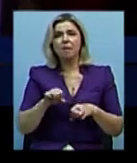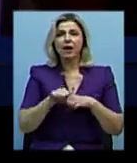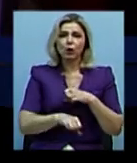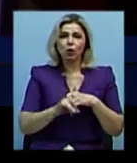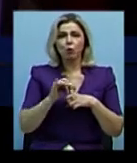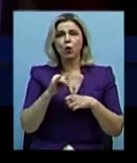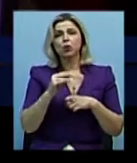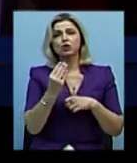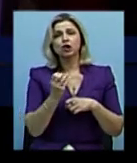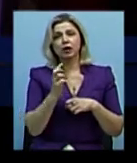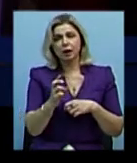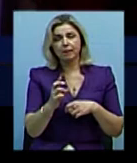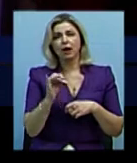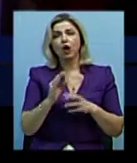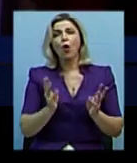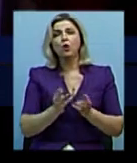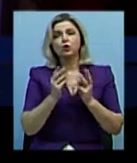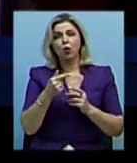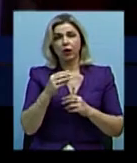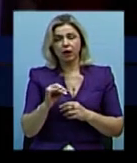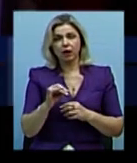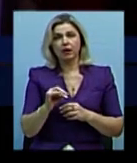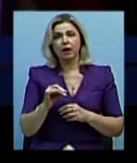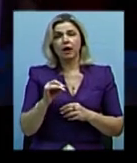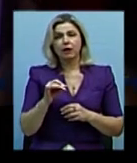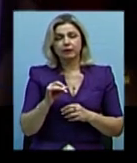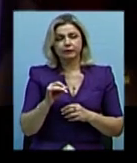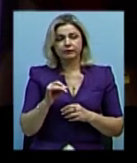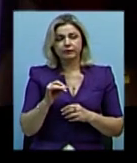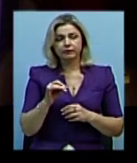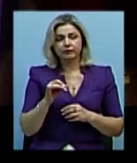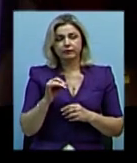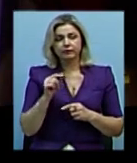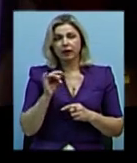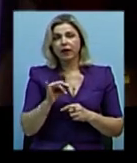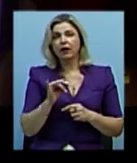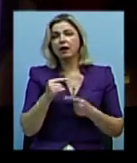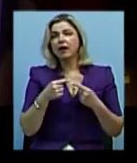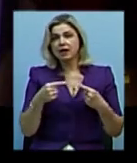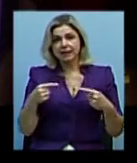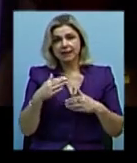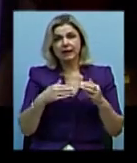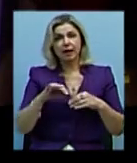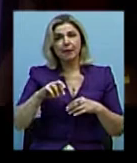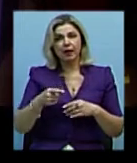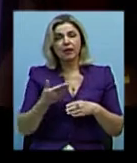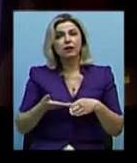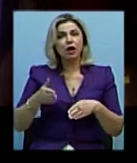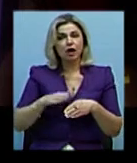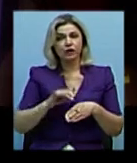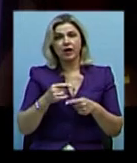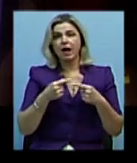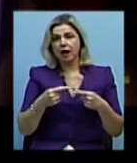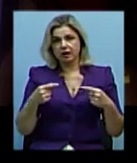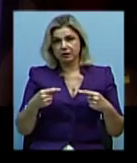Це можуть бути і механічні травми, тобто там переломи, забиття і опіки різного ступеня тяжкості та різного